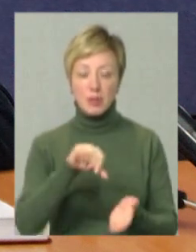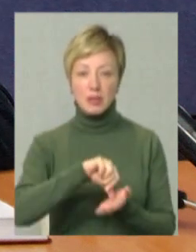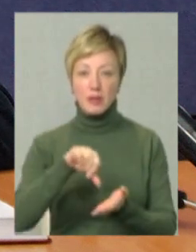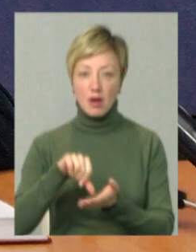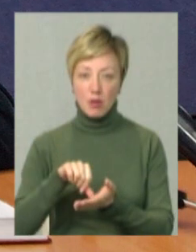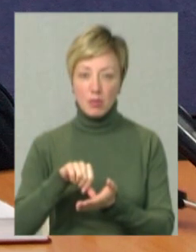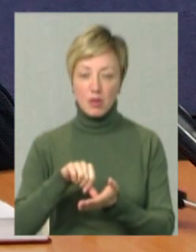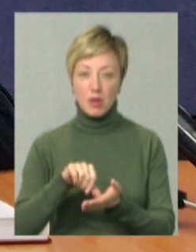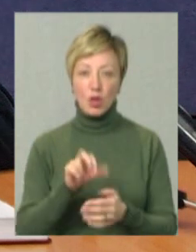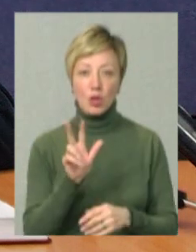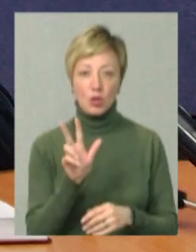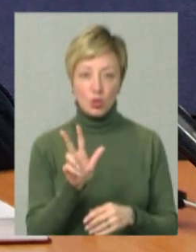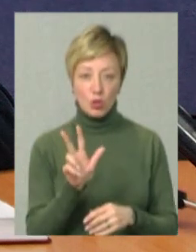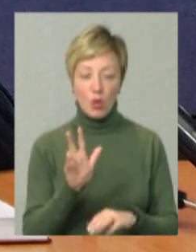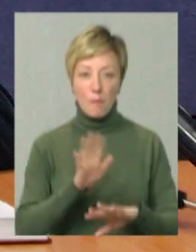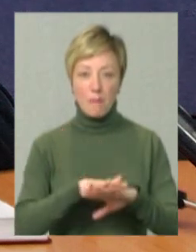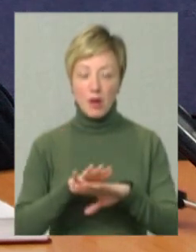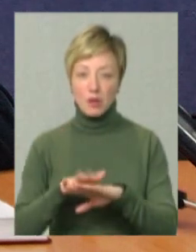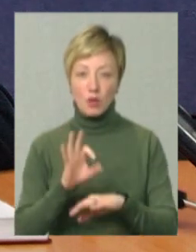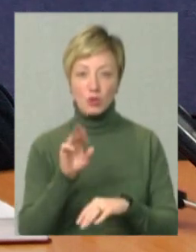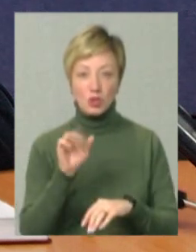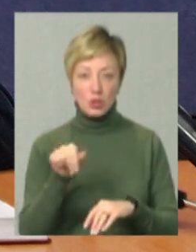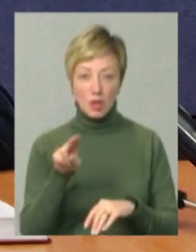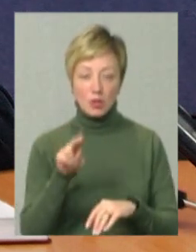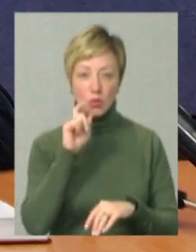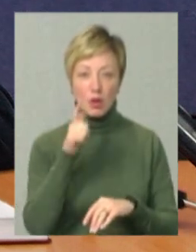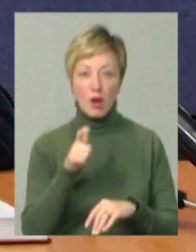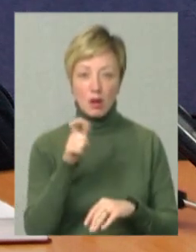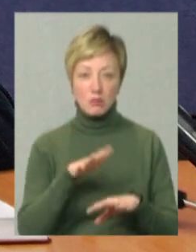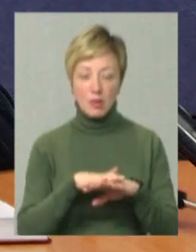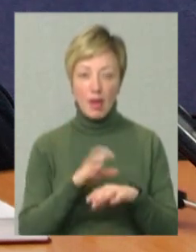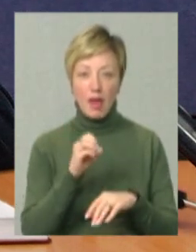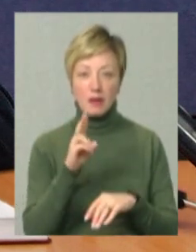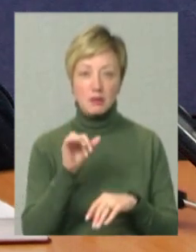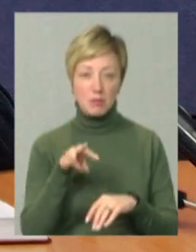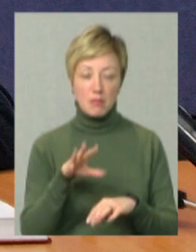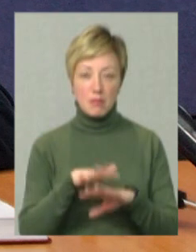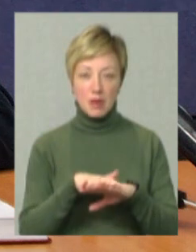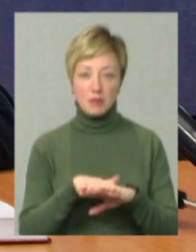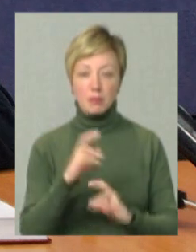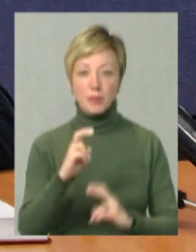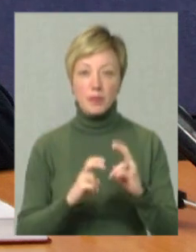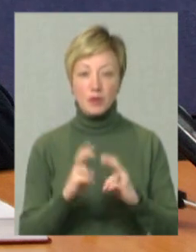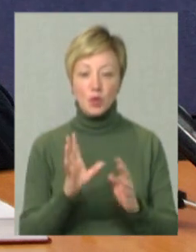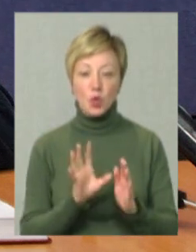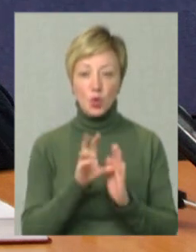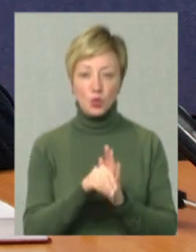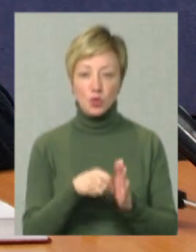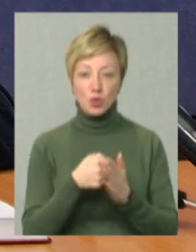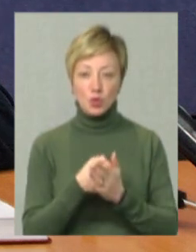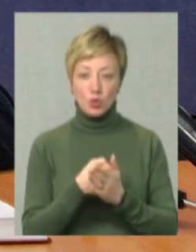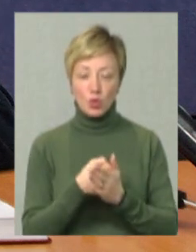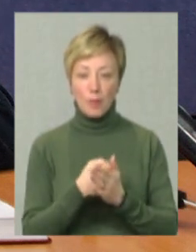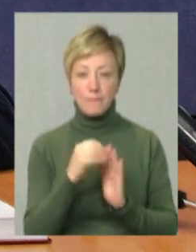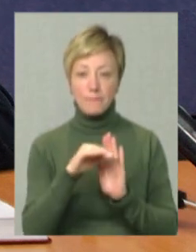представниками трьох банків, це Ощадбанк, Укргазбанк і Ексімбанк, підприємства, які долучені